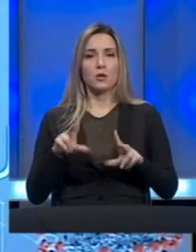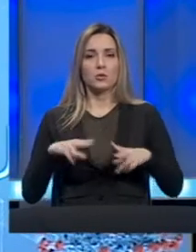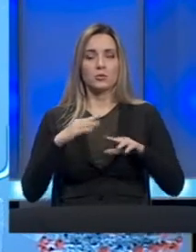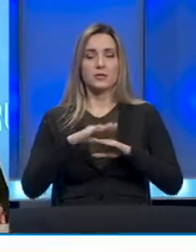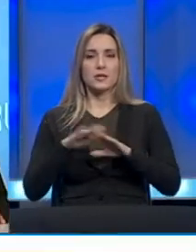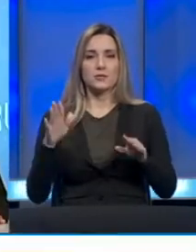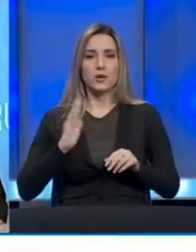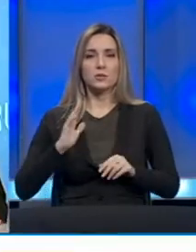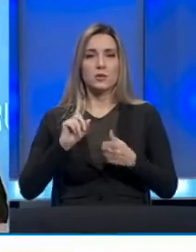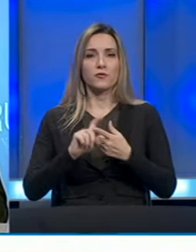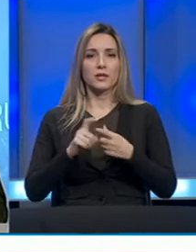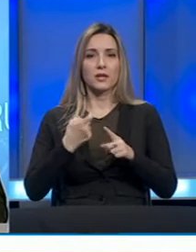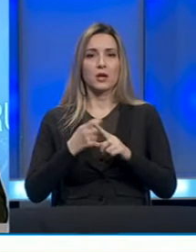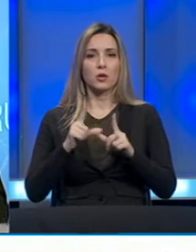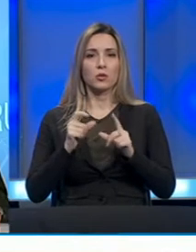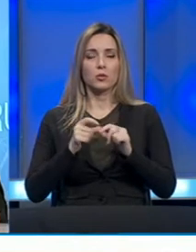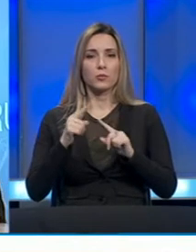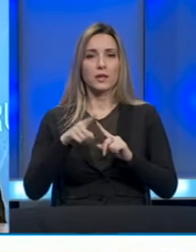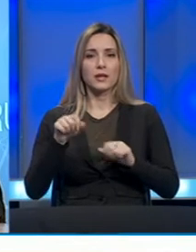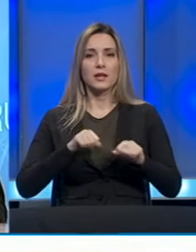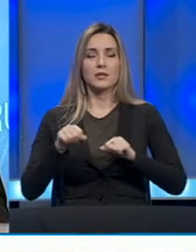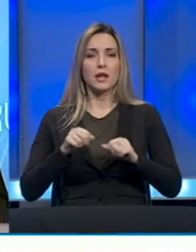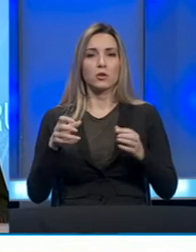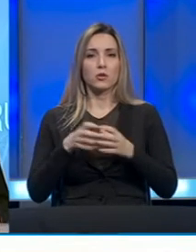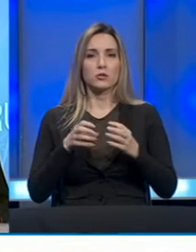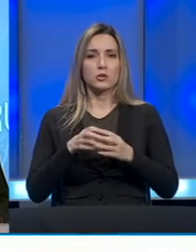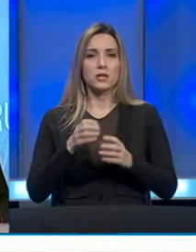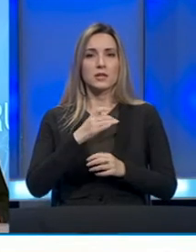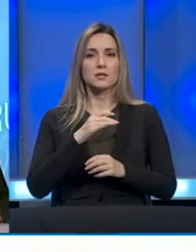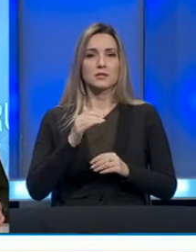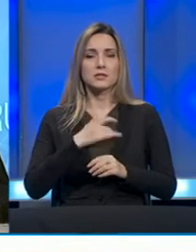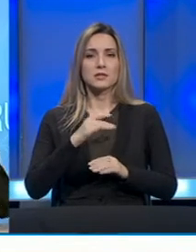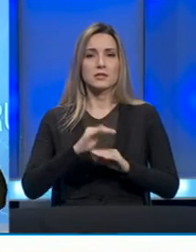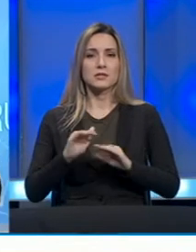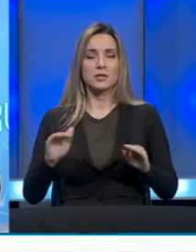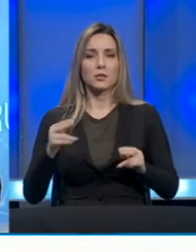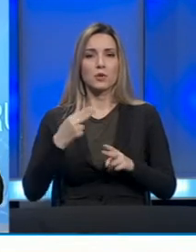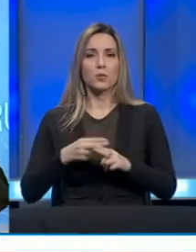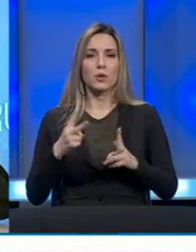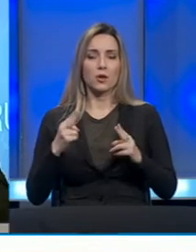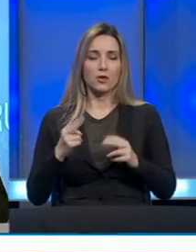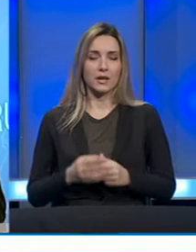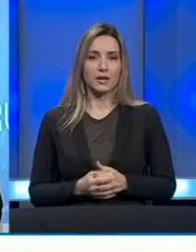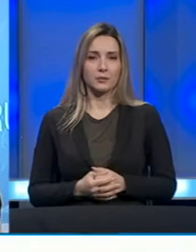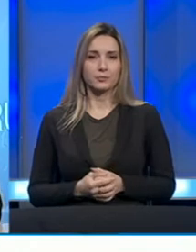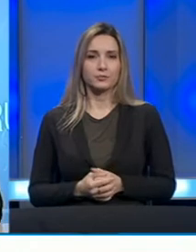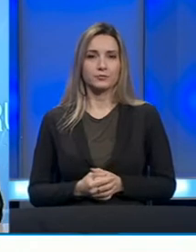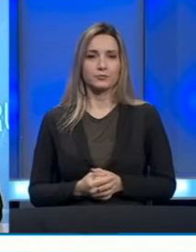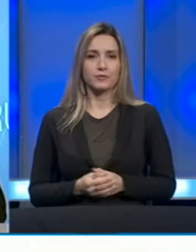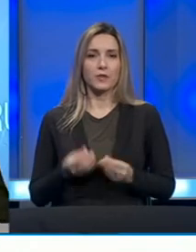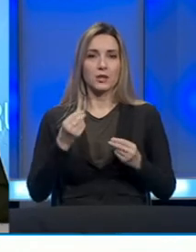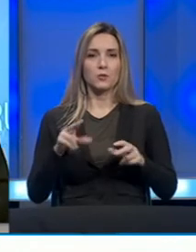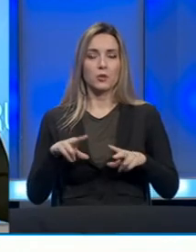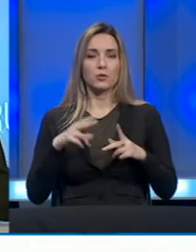za sve, gospodin Fikret Kubat, direktor Udruženja srca za djecu oboljelu od raka. Gospodine Kubat, dobro zašli. Dobro